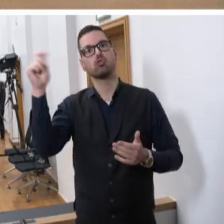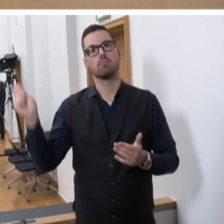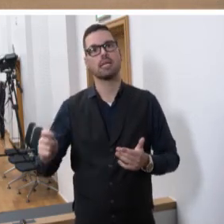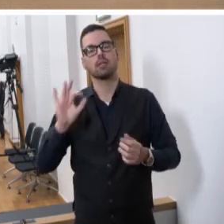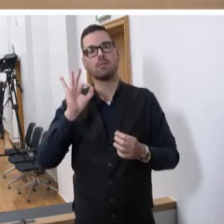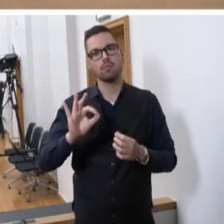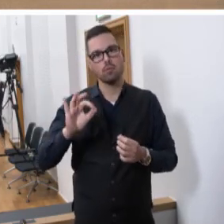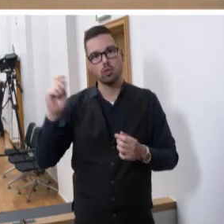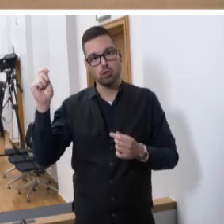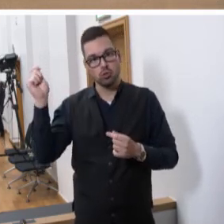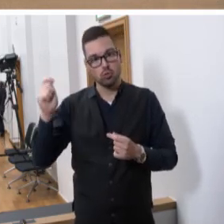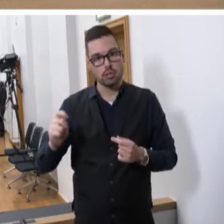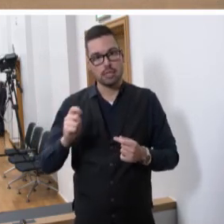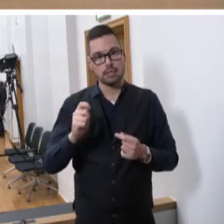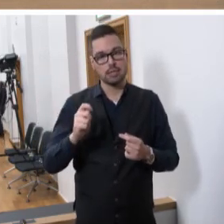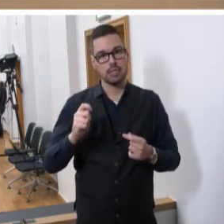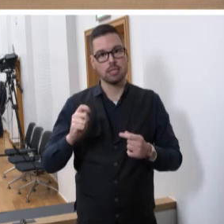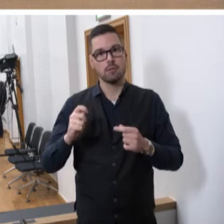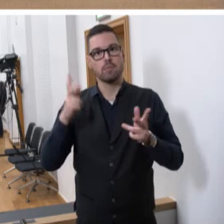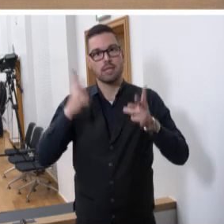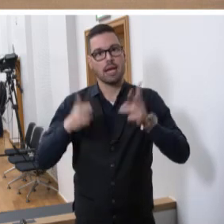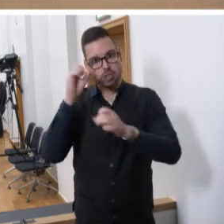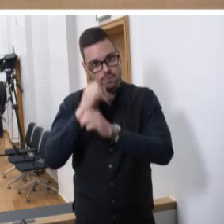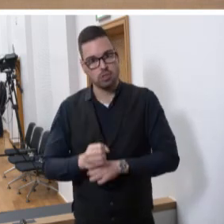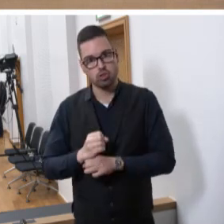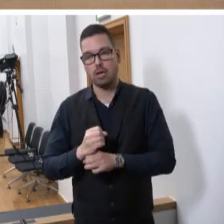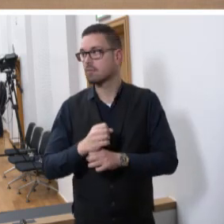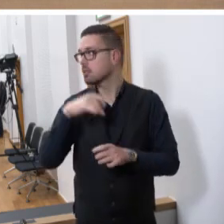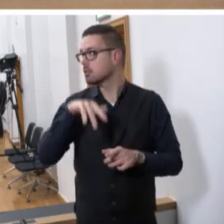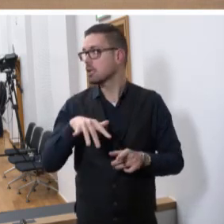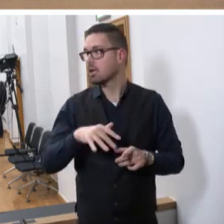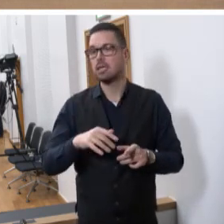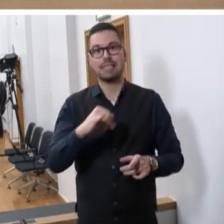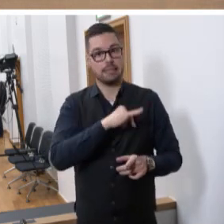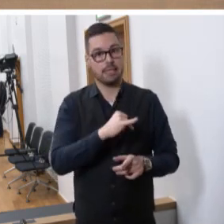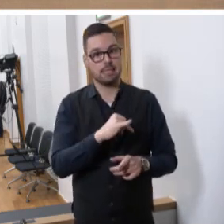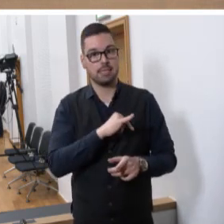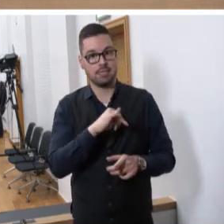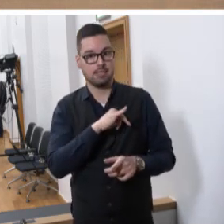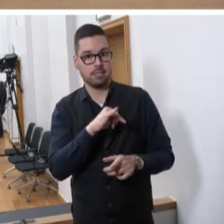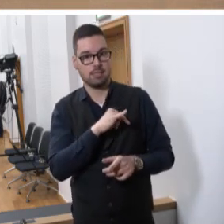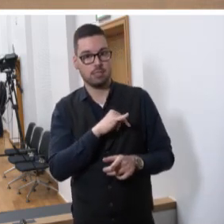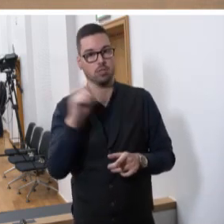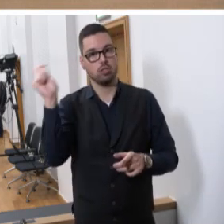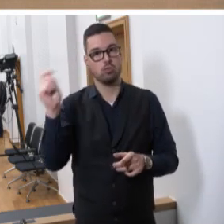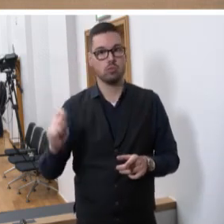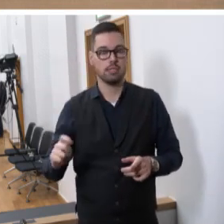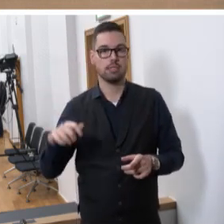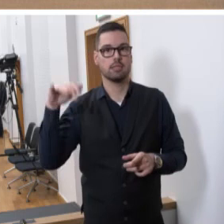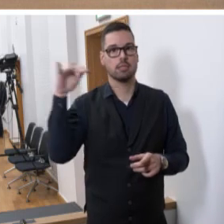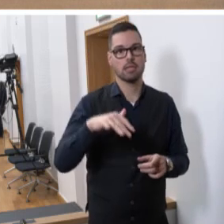Studentinnen und Studenten der Rechtswissenschaft ins Leben gerufen. Demnach erhalten interessierte Studierende ein Stipendium für einen